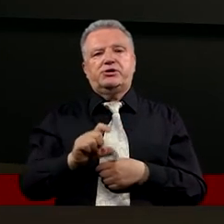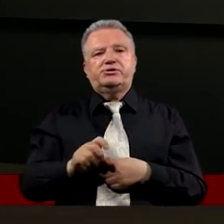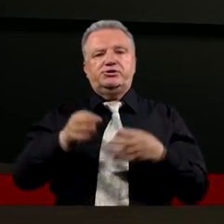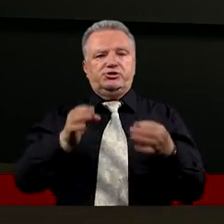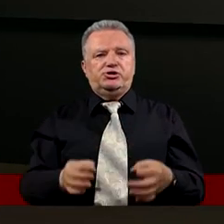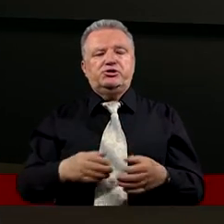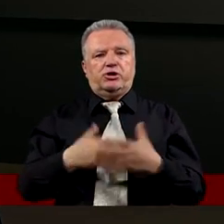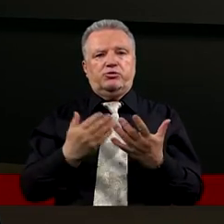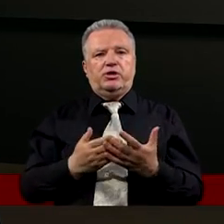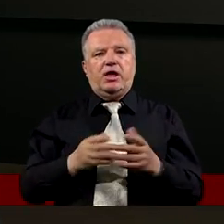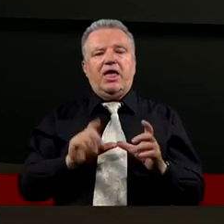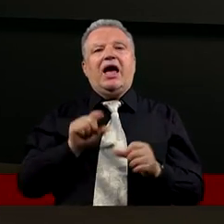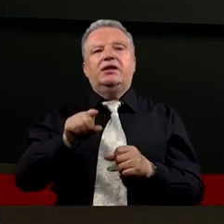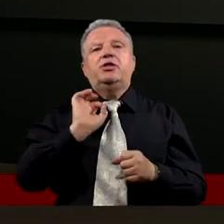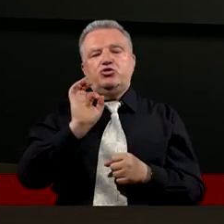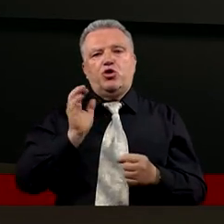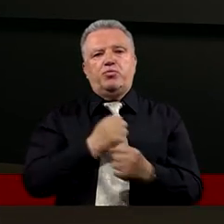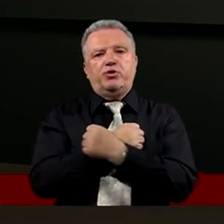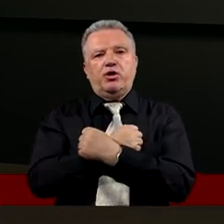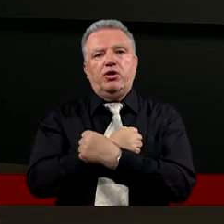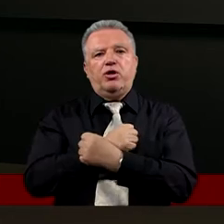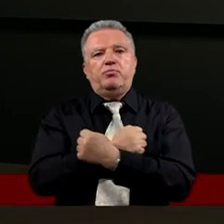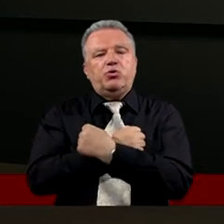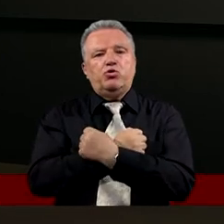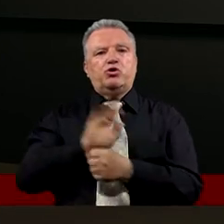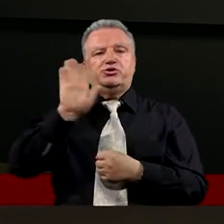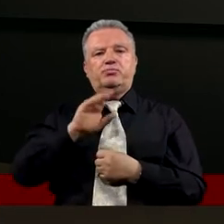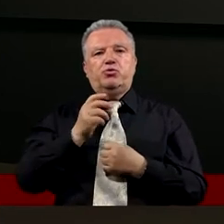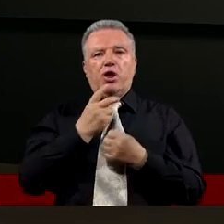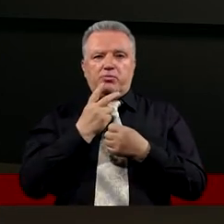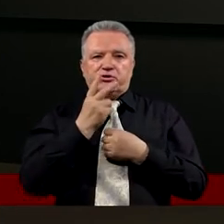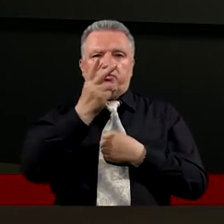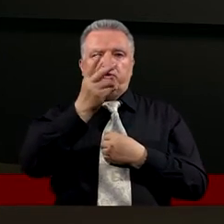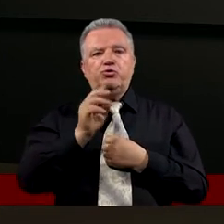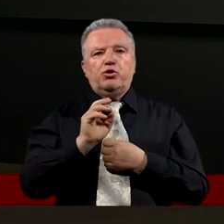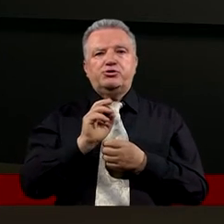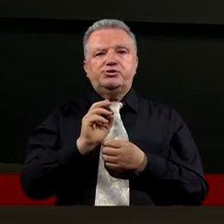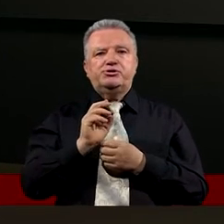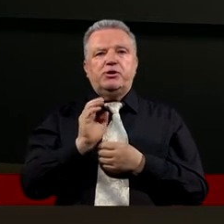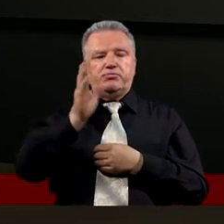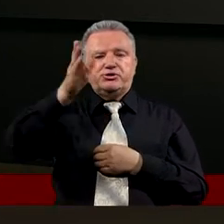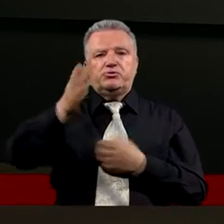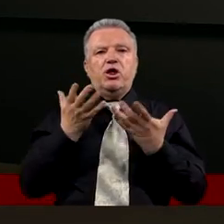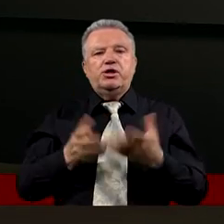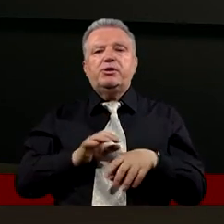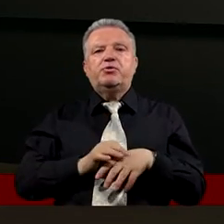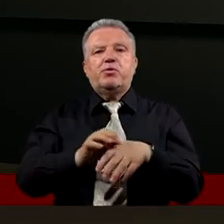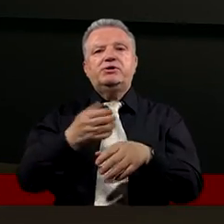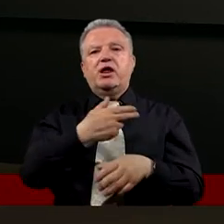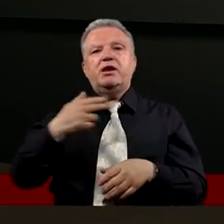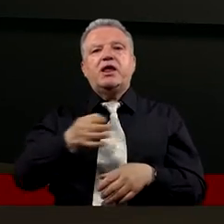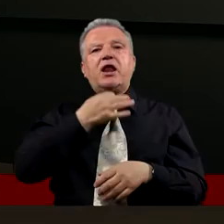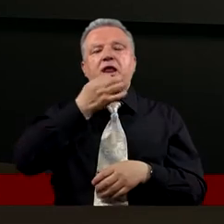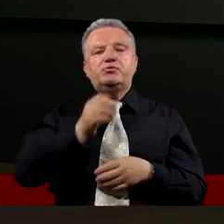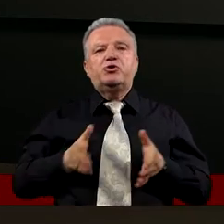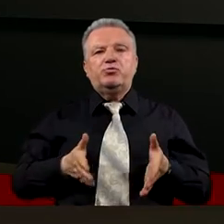potrafimy przewidzieć, ale ten dobry, miłujący Bóg, przewidując przyszłość, chce prowadzić nas tą najlepszą